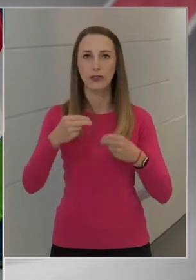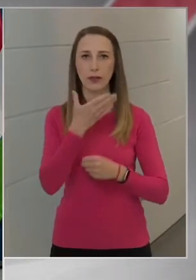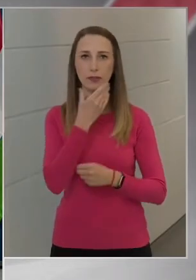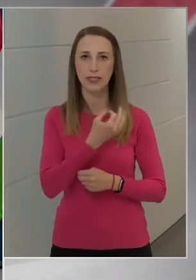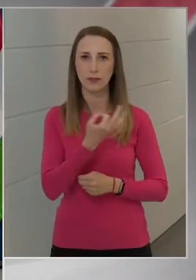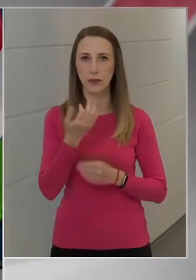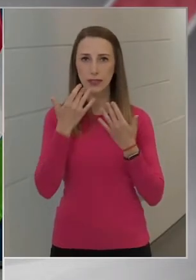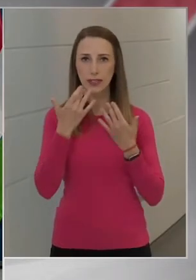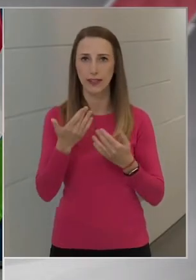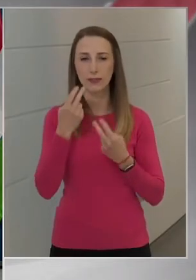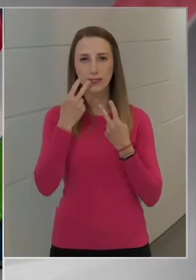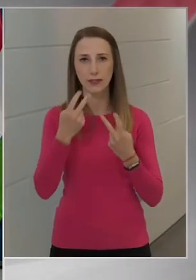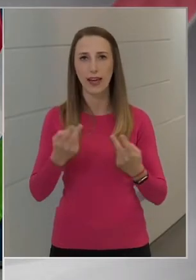szép napot kívánok, viszontlátásra! Köszönjük!